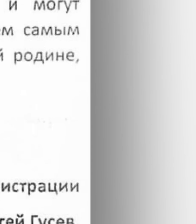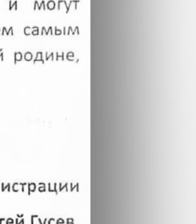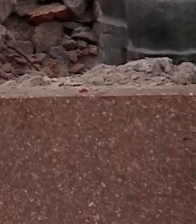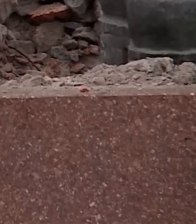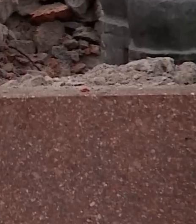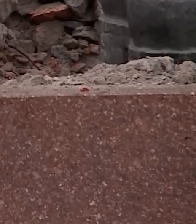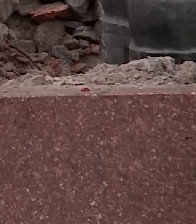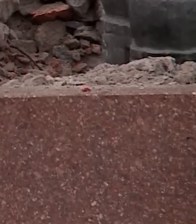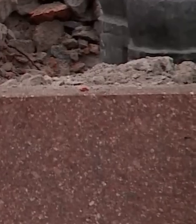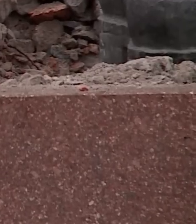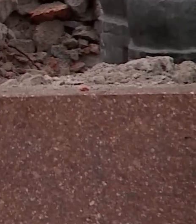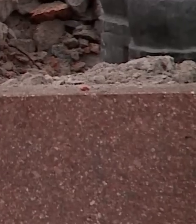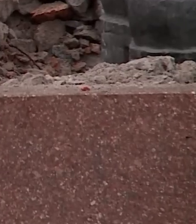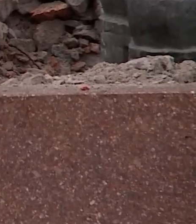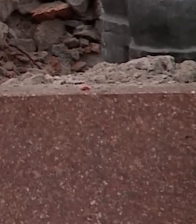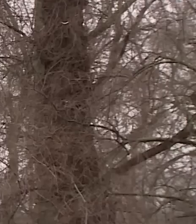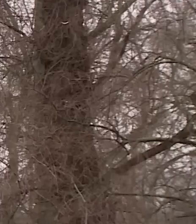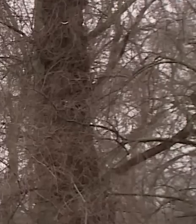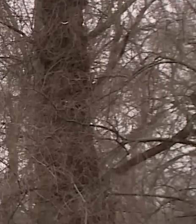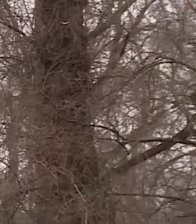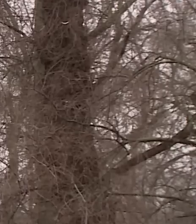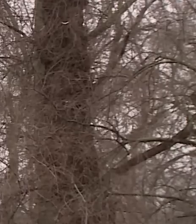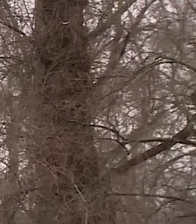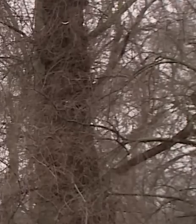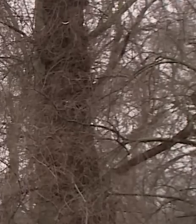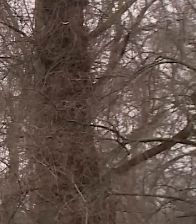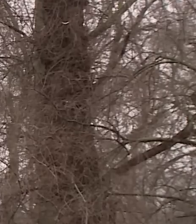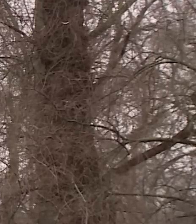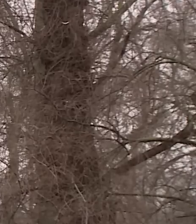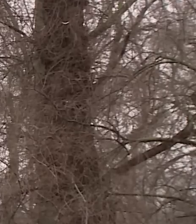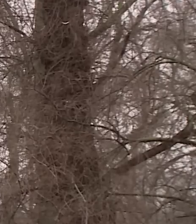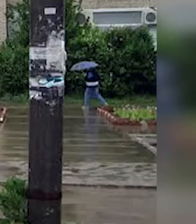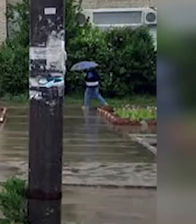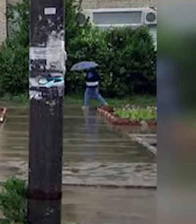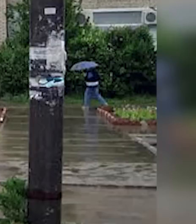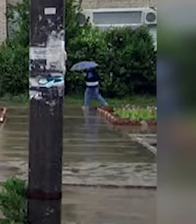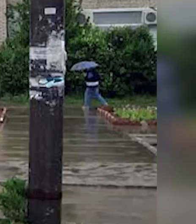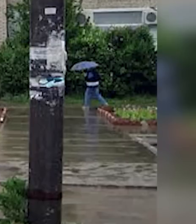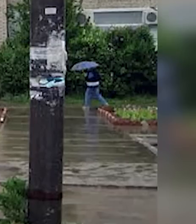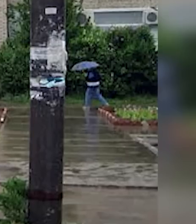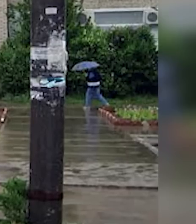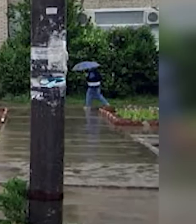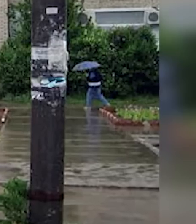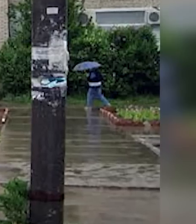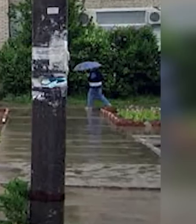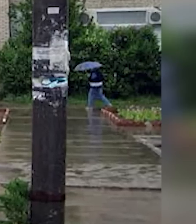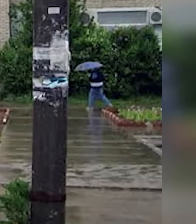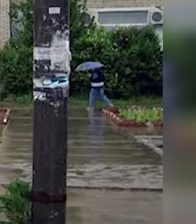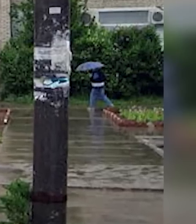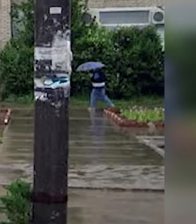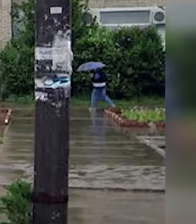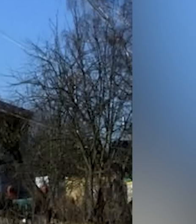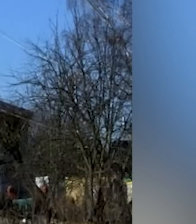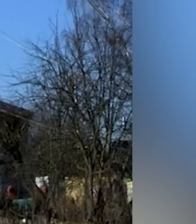А ще свідки епохи повномасштабної війни та російського терору. У міськраді здивувались пропозиції